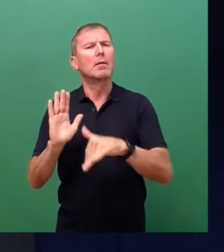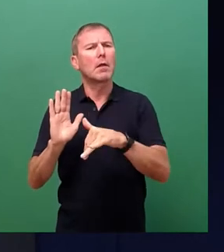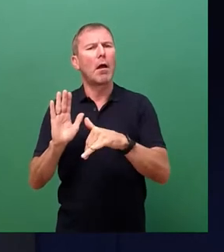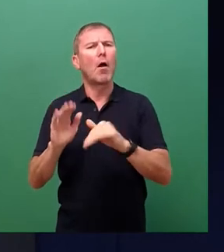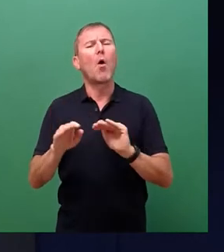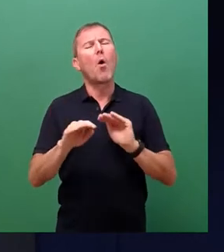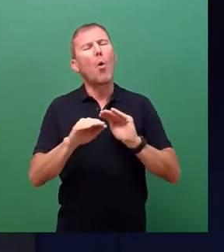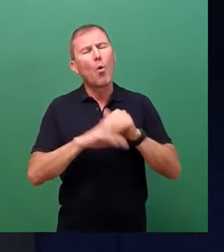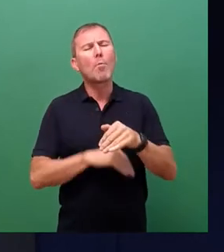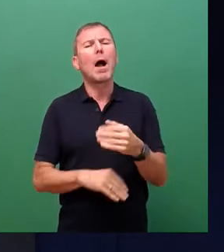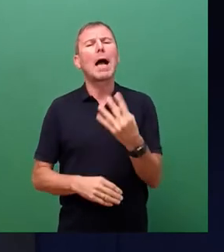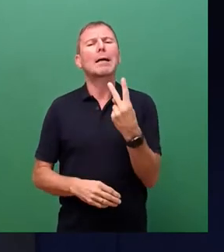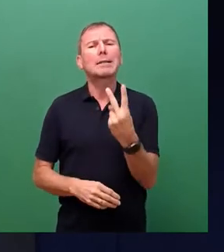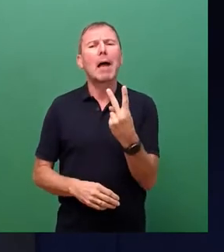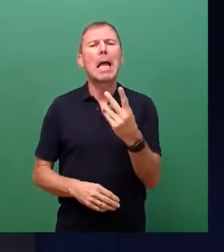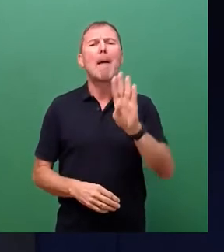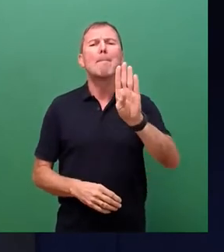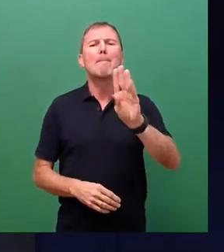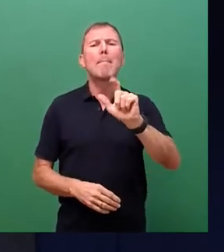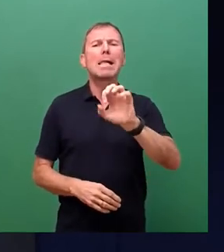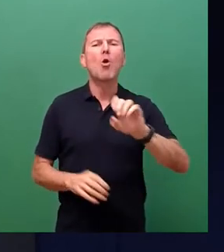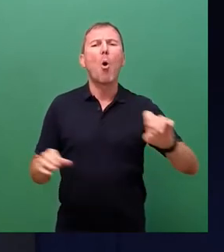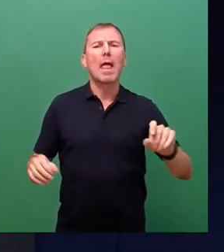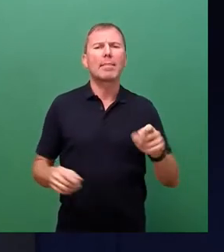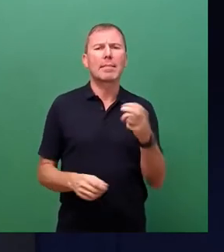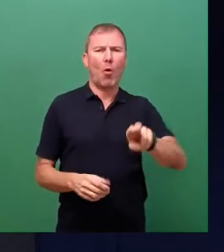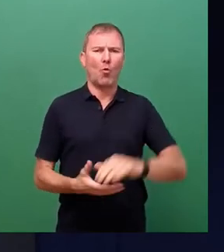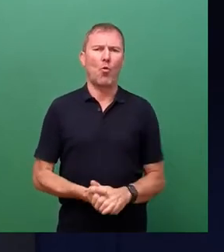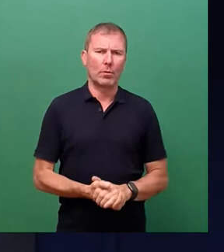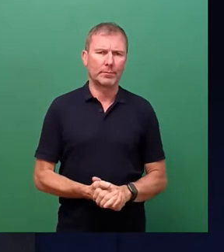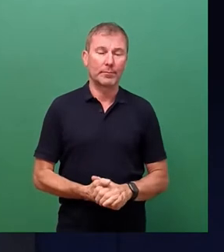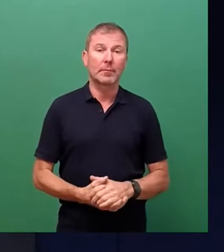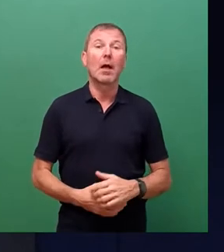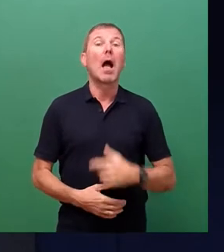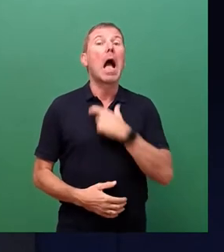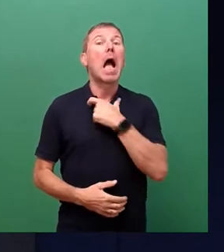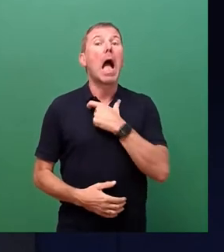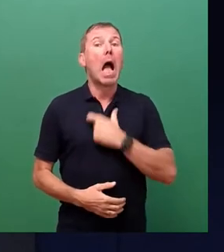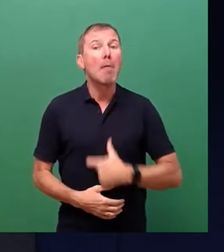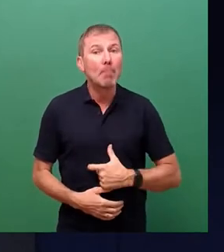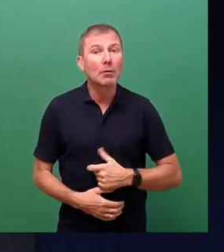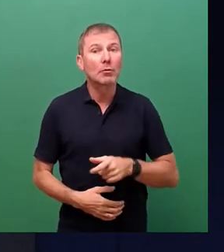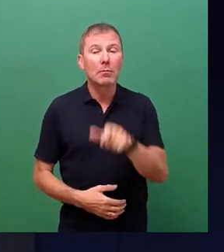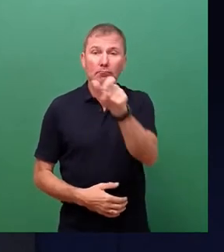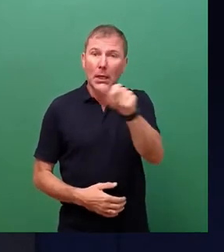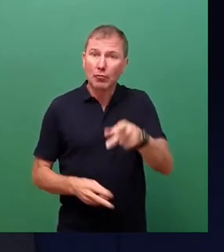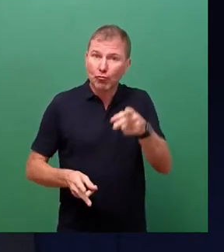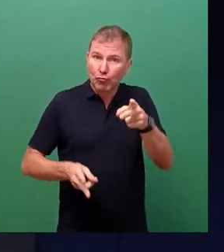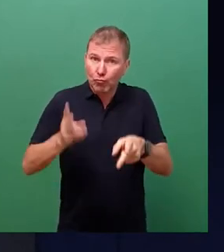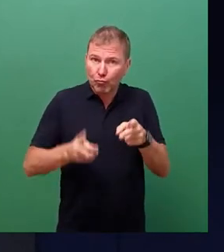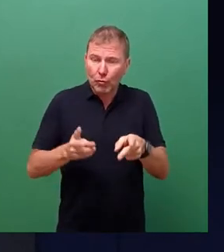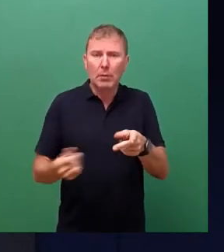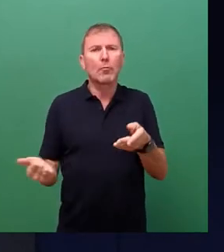Billionen. Die menschlichen Schäden, die damit verbunden wären, Tote,